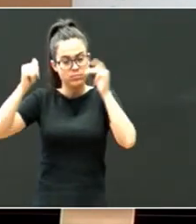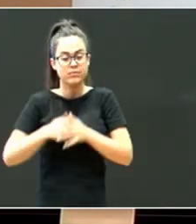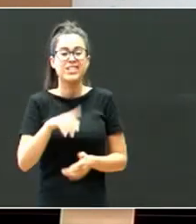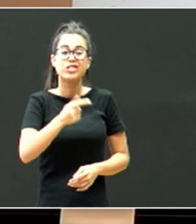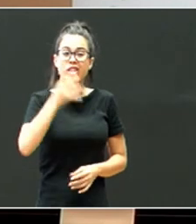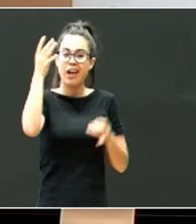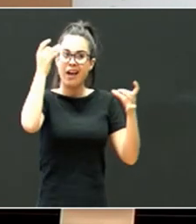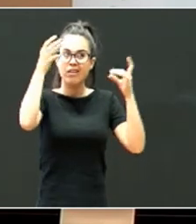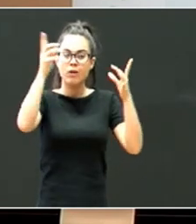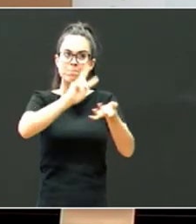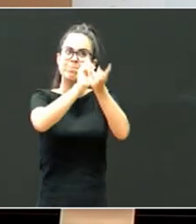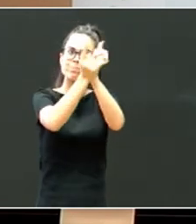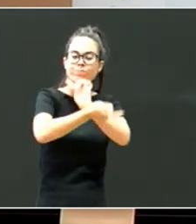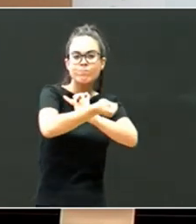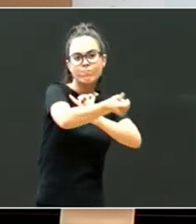importantia,